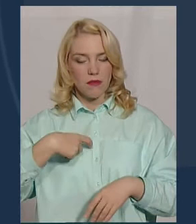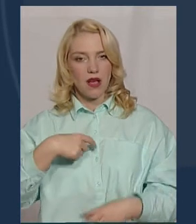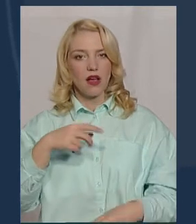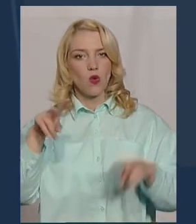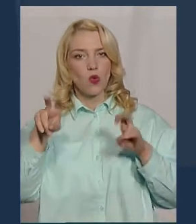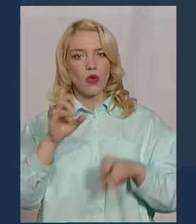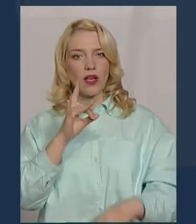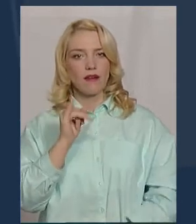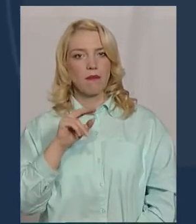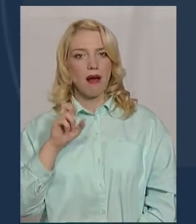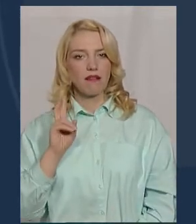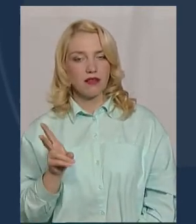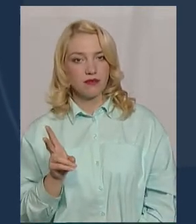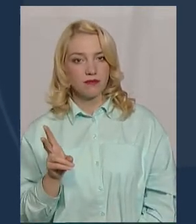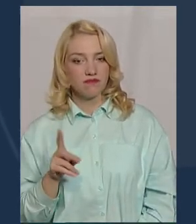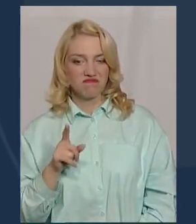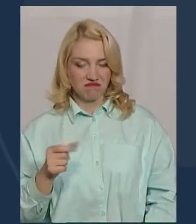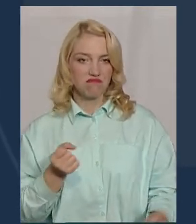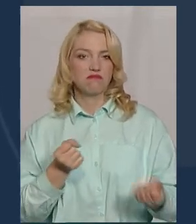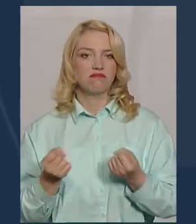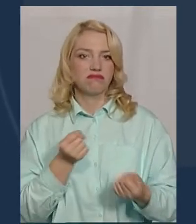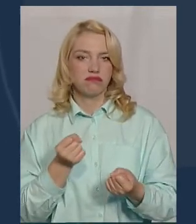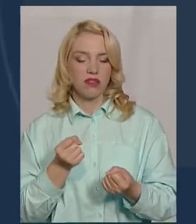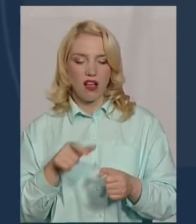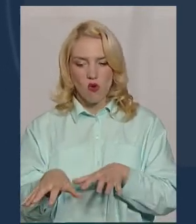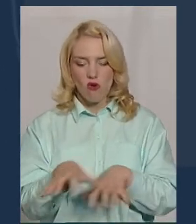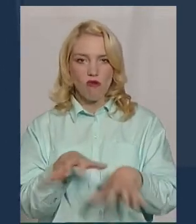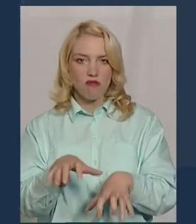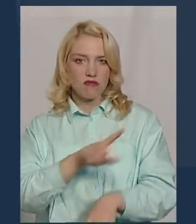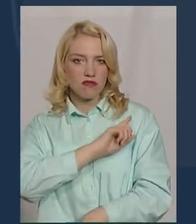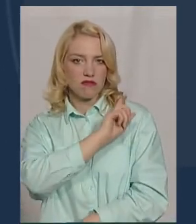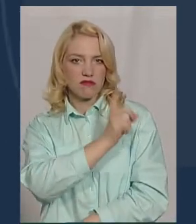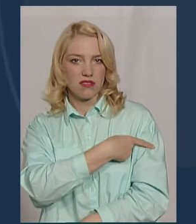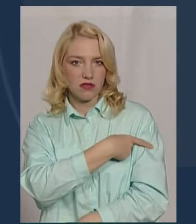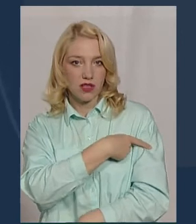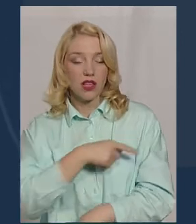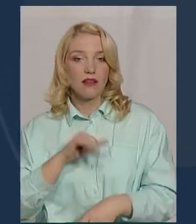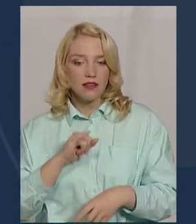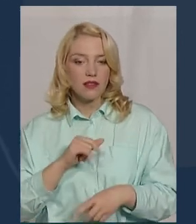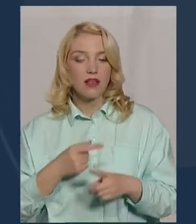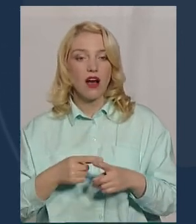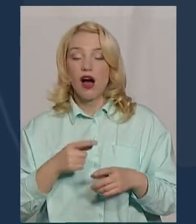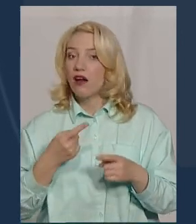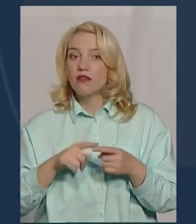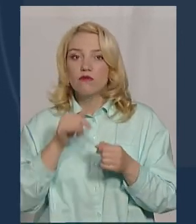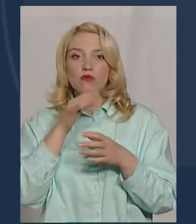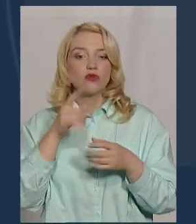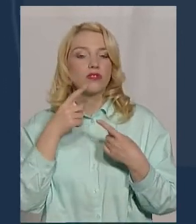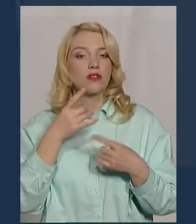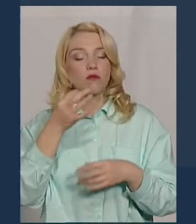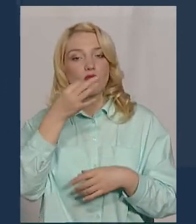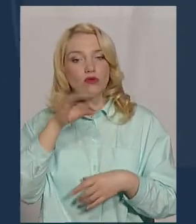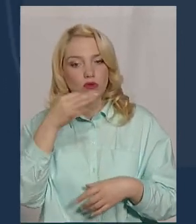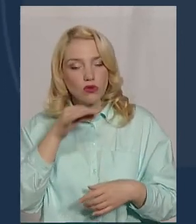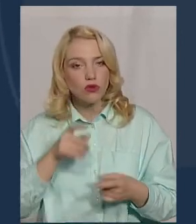вегетативної маси зараз, і він витримав кореневу систему відновлення дуже потужна, дуже потужна. Що не можна говорити, звичайно, про соняшник, про